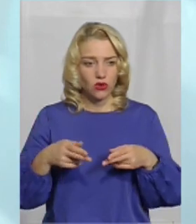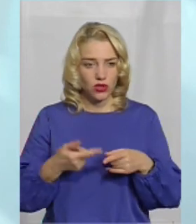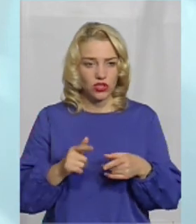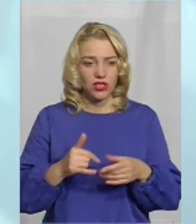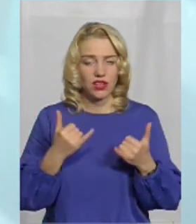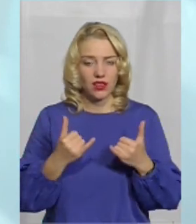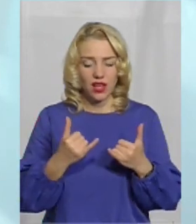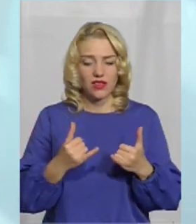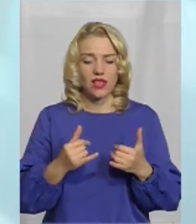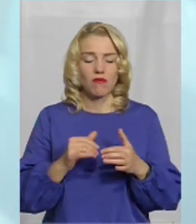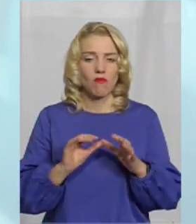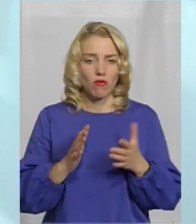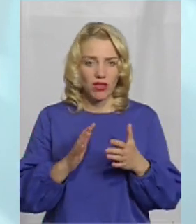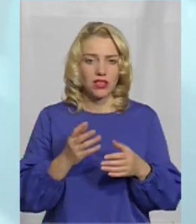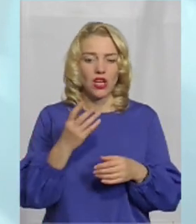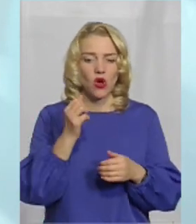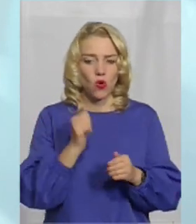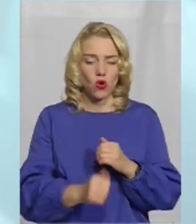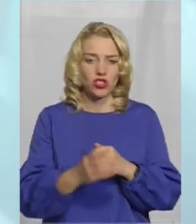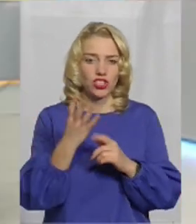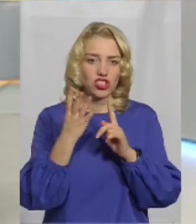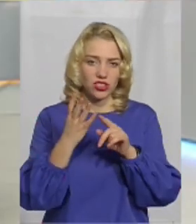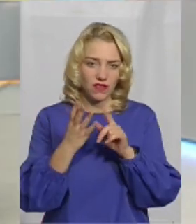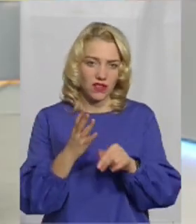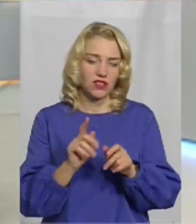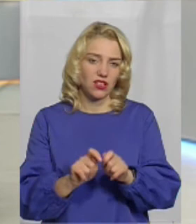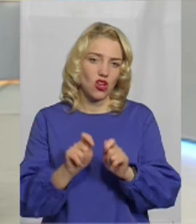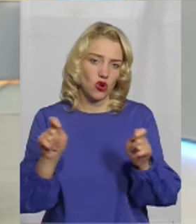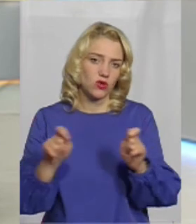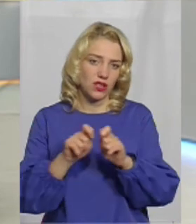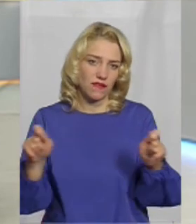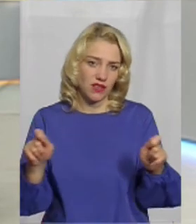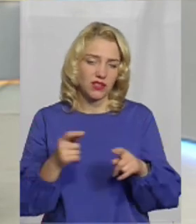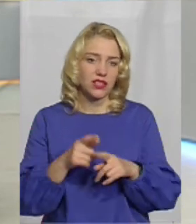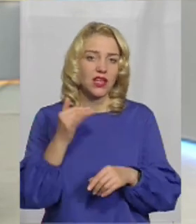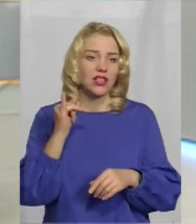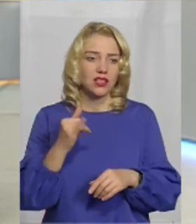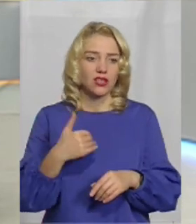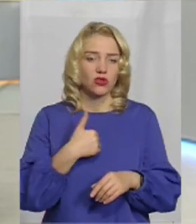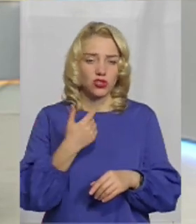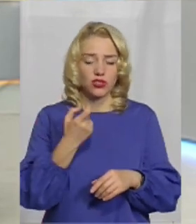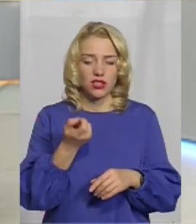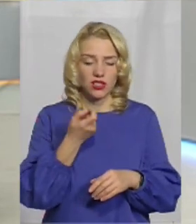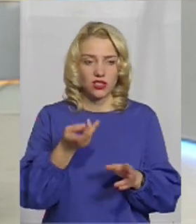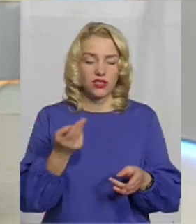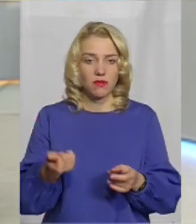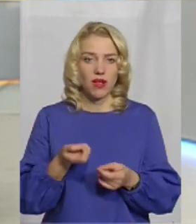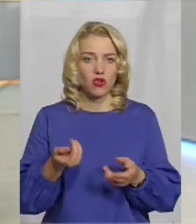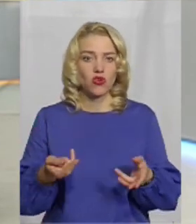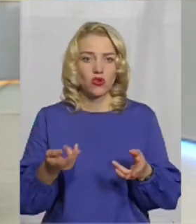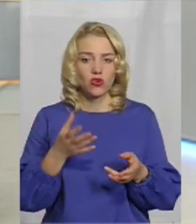кожен четвертий злочин такий розкритий. Кожен четвертий. І хочеться, в залишилось мало часу,